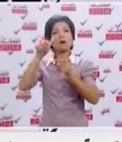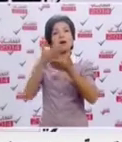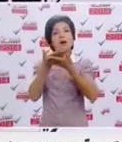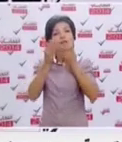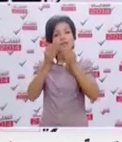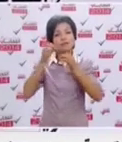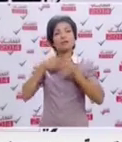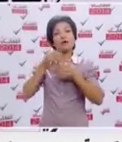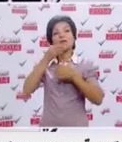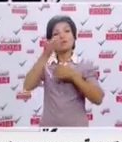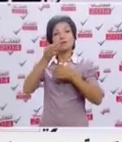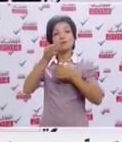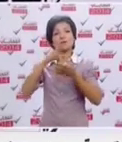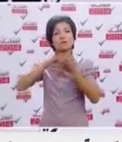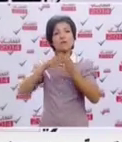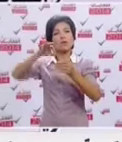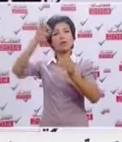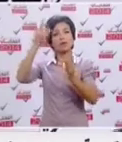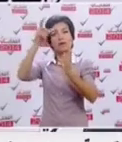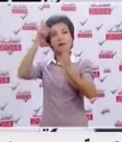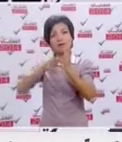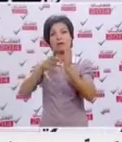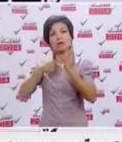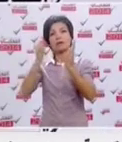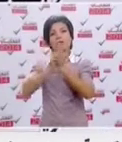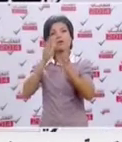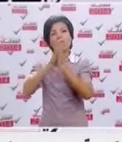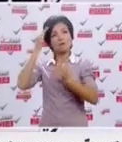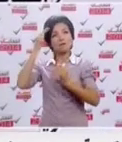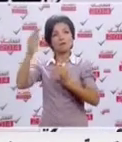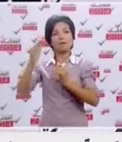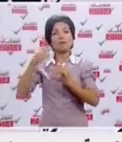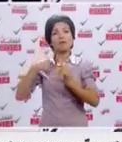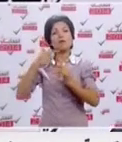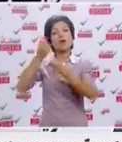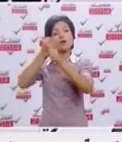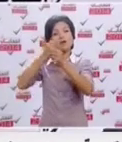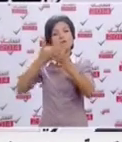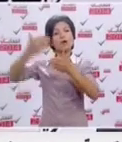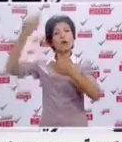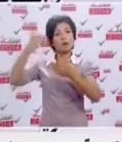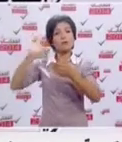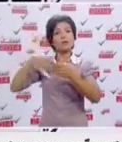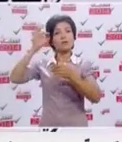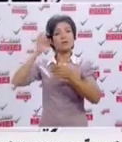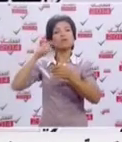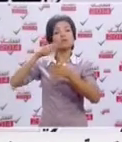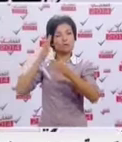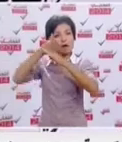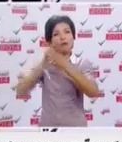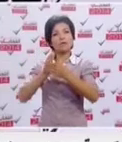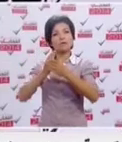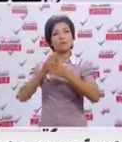ثقة فيها ندعوهم باش ينخبوني ونخبوا قائمة الحركة السورية بشعار هالمعروف لأننا نخدمنا البلاد ومستعدين نخدمها أكثر